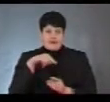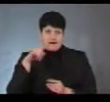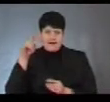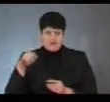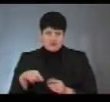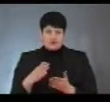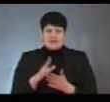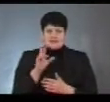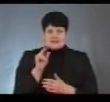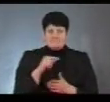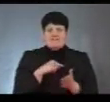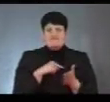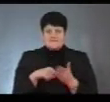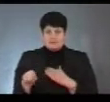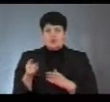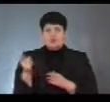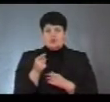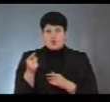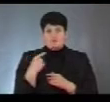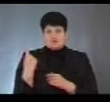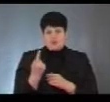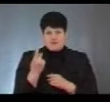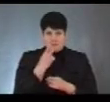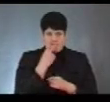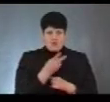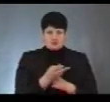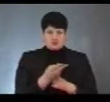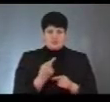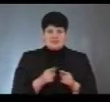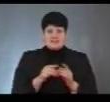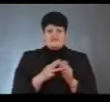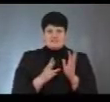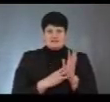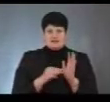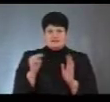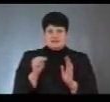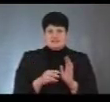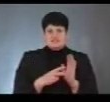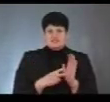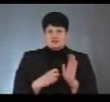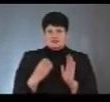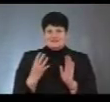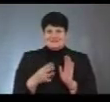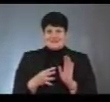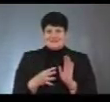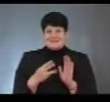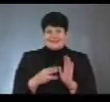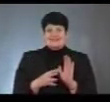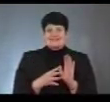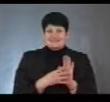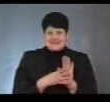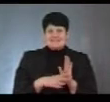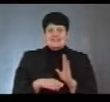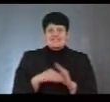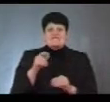де є цифра вибулих саме у Тернопільській області. Ось ми бачимо, це 18 тисяч 739 виборців,